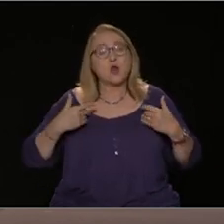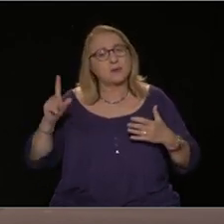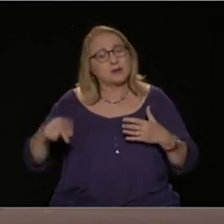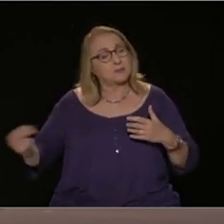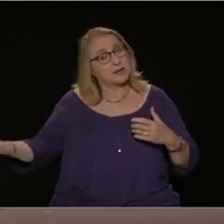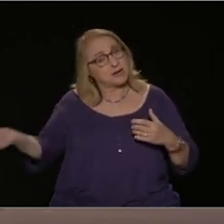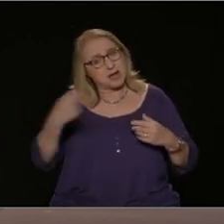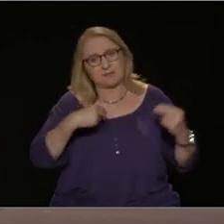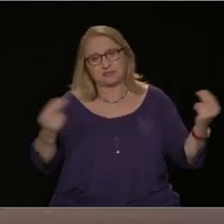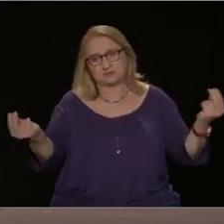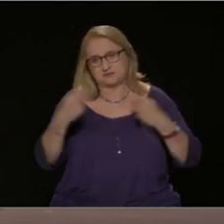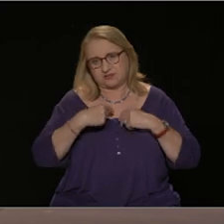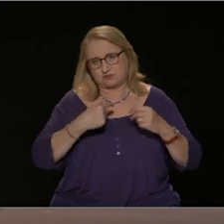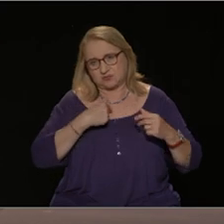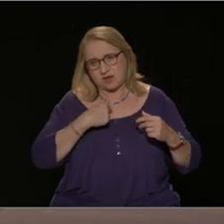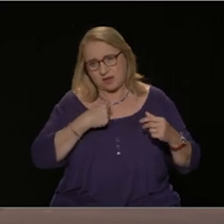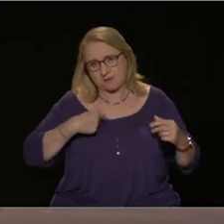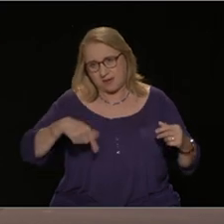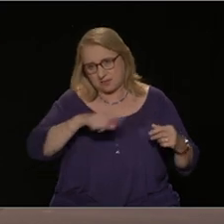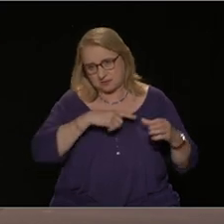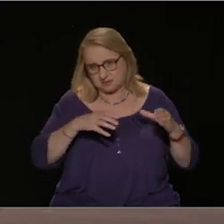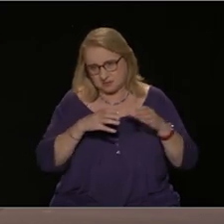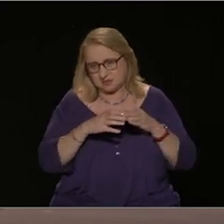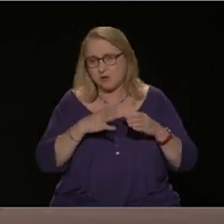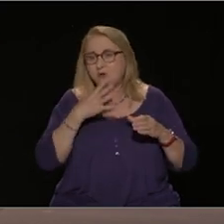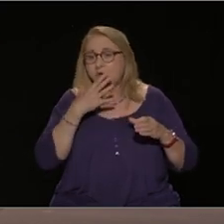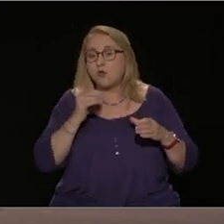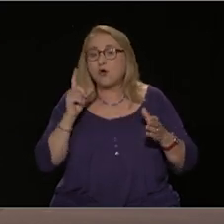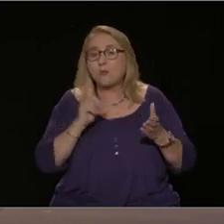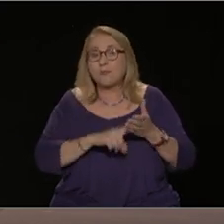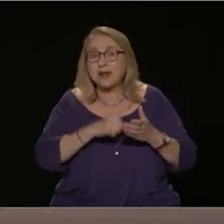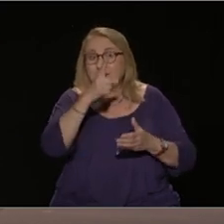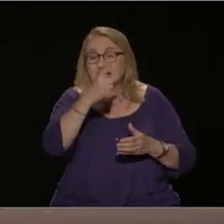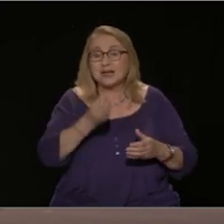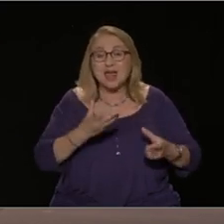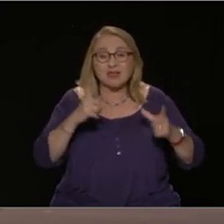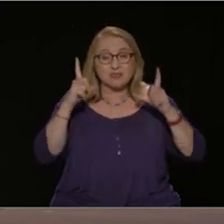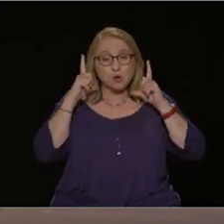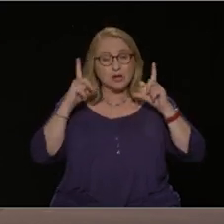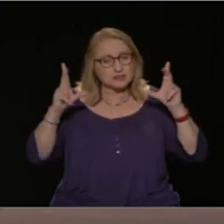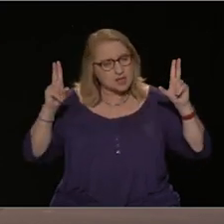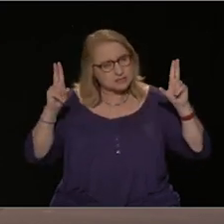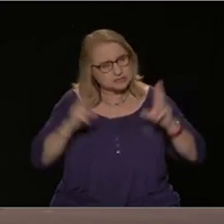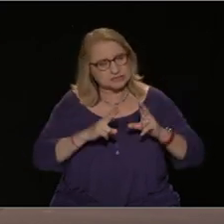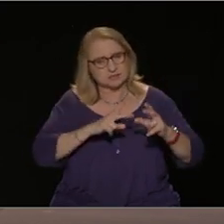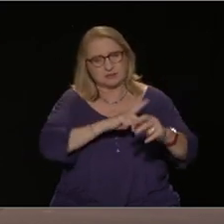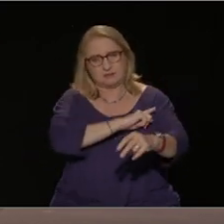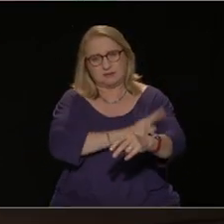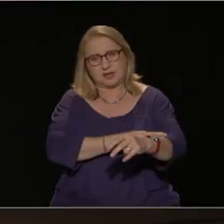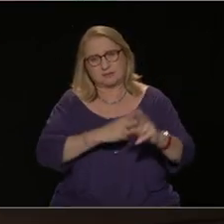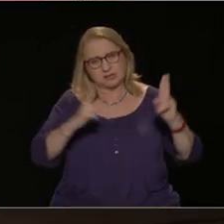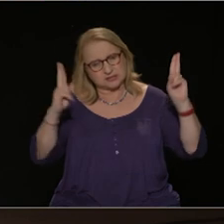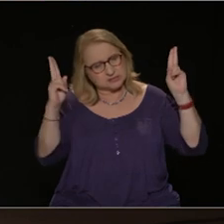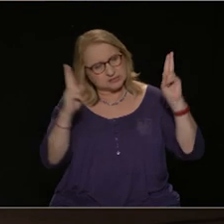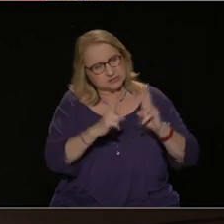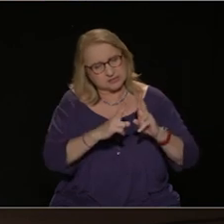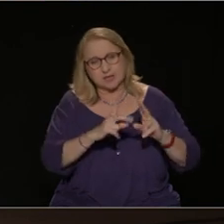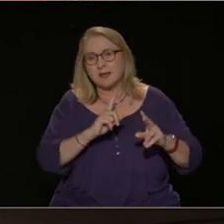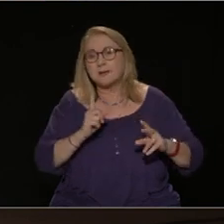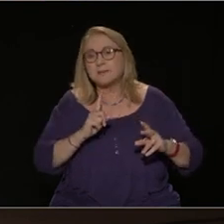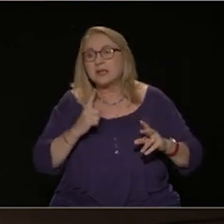Να μειώσουμε την επιρροή της. Να μην παρασυρθούμε από τα προηγούμενα εκλογικά αποτελέσματα